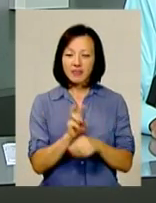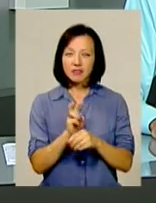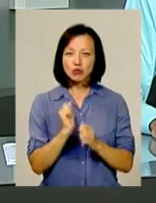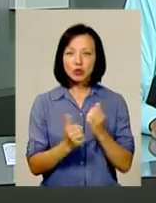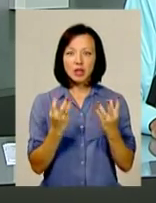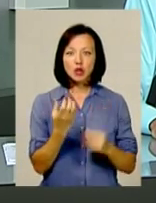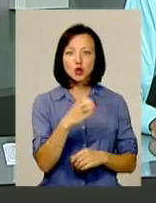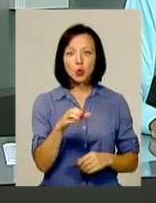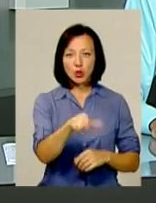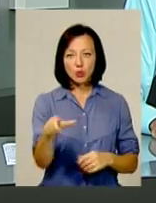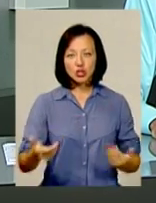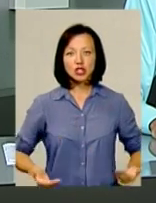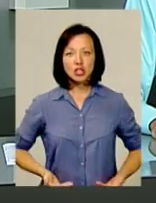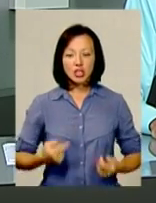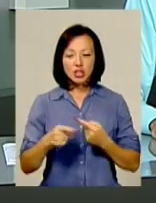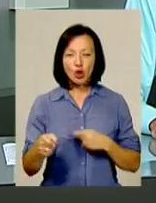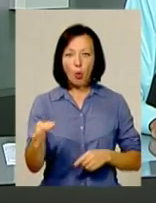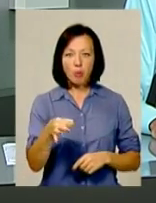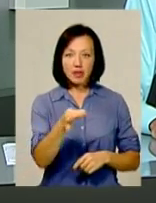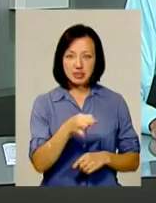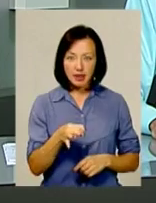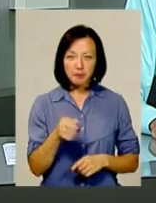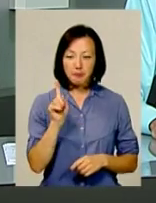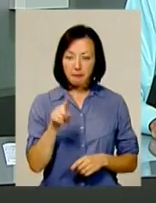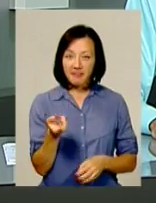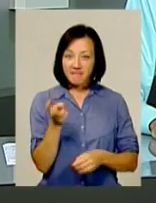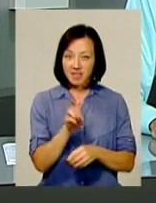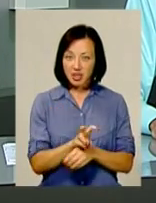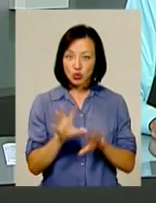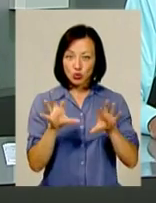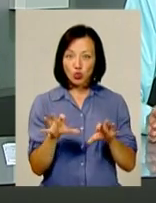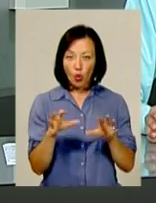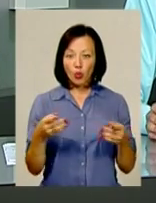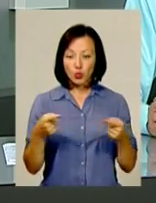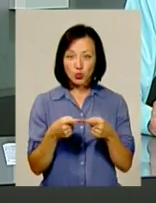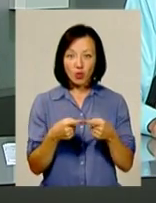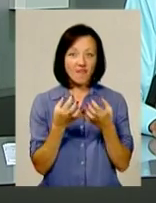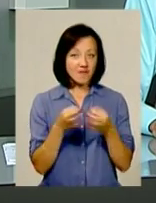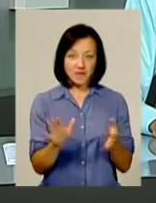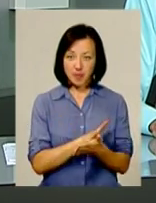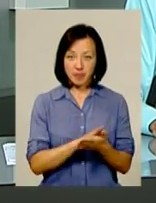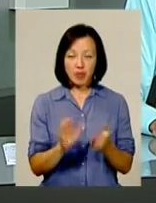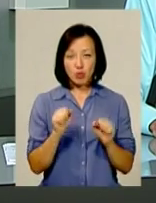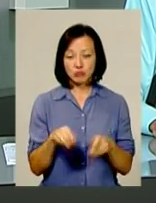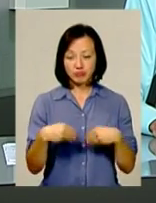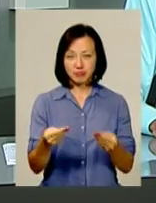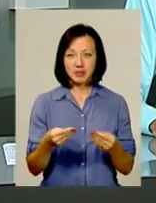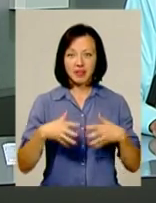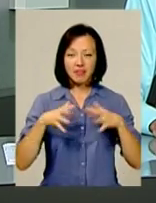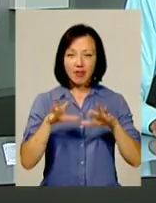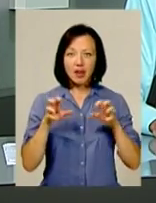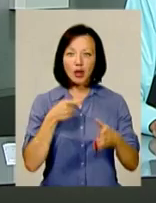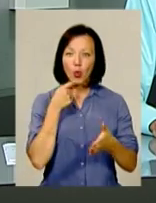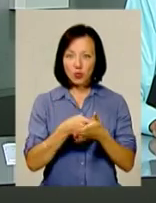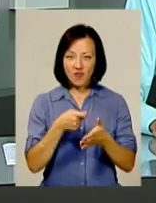сотні містян та навіть жителів інших областей. Тим паче, вхід до зоокутку вільний, а відвідувачі можуть лише пожертвувати тваринам на